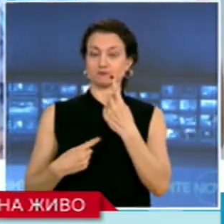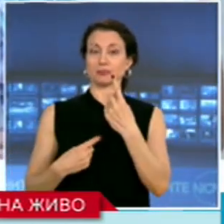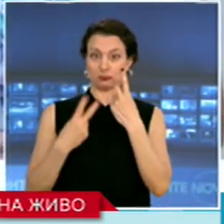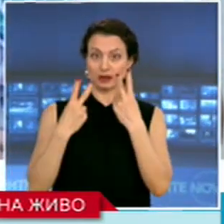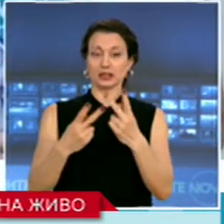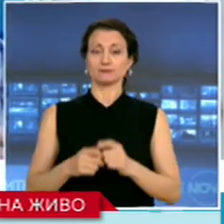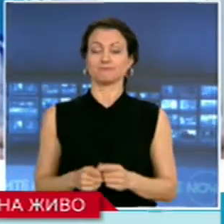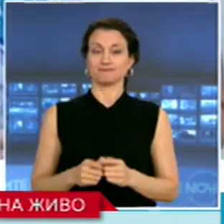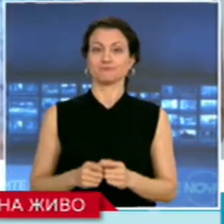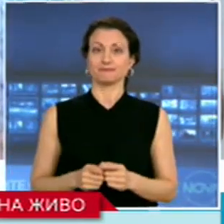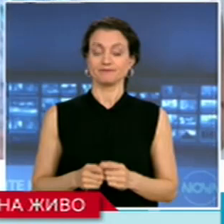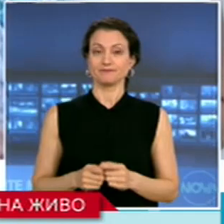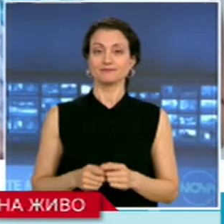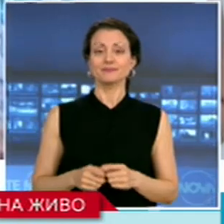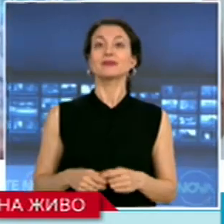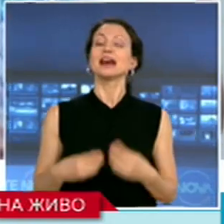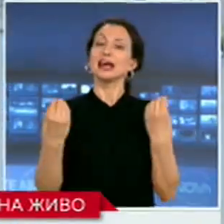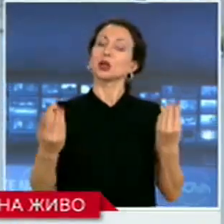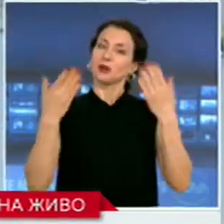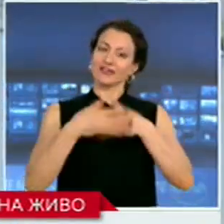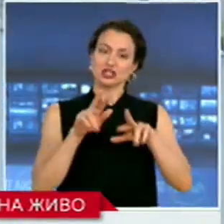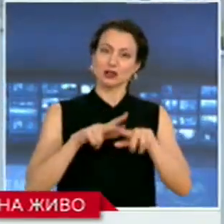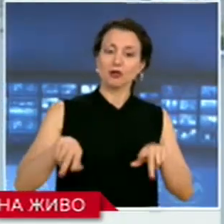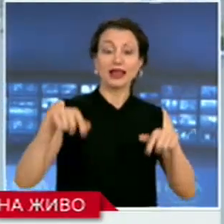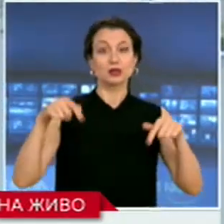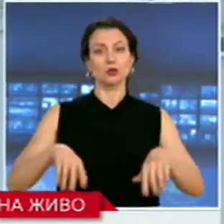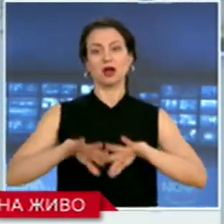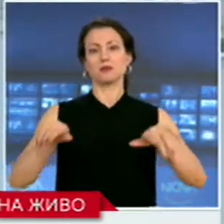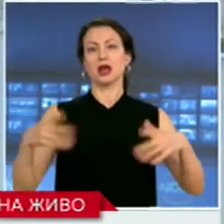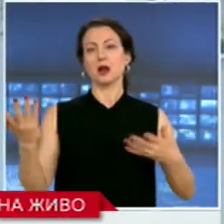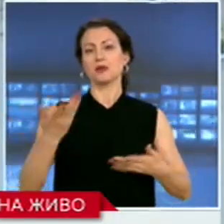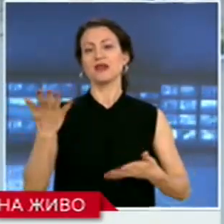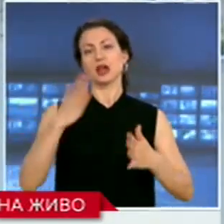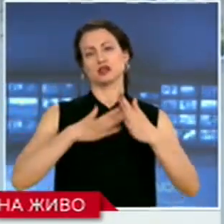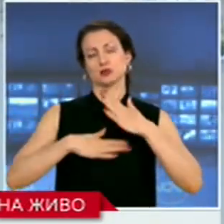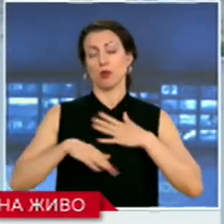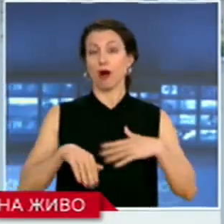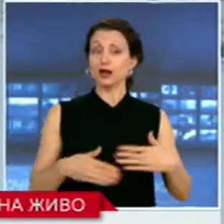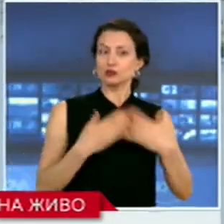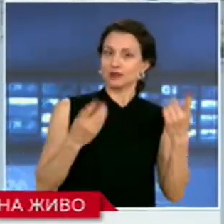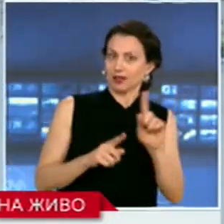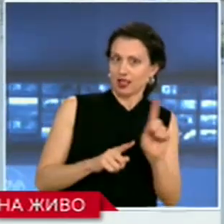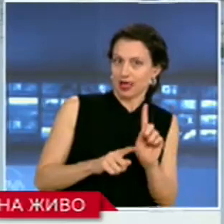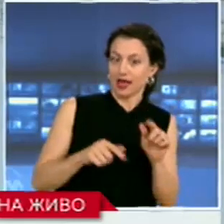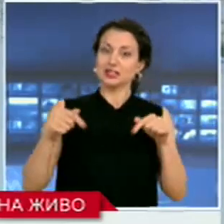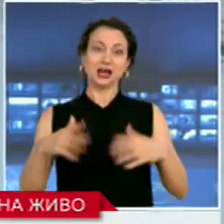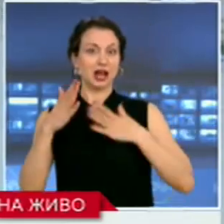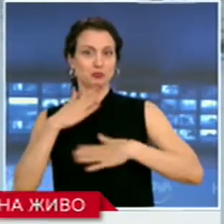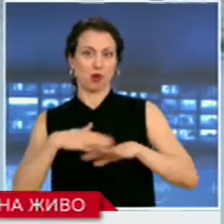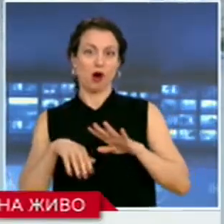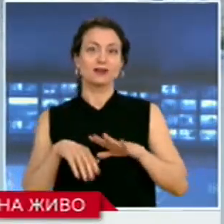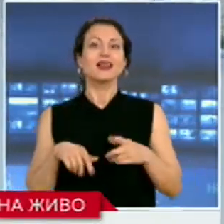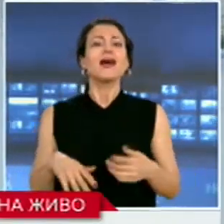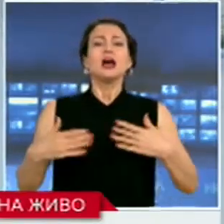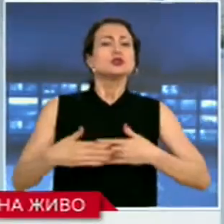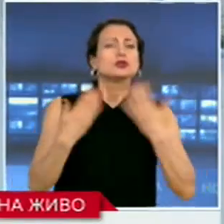Добър вечер, колеги. Тук вече в парк Росенец е изключително спокойно. Не така беше сутринта, когато активистите на Да България